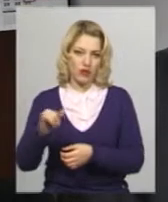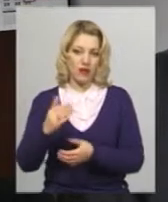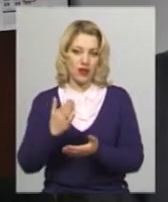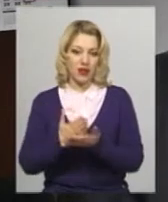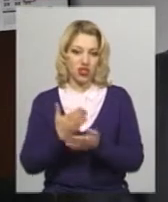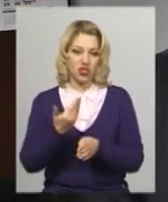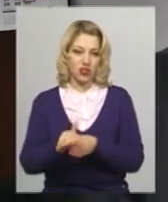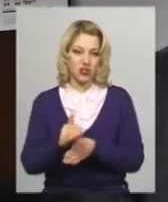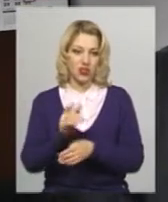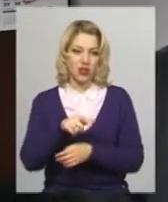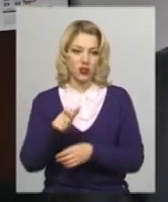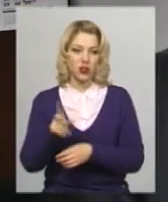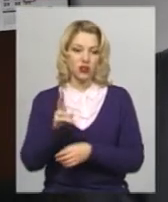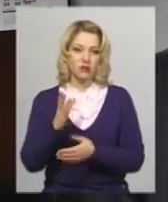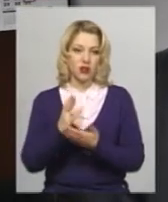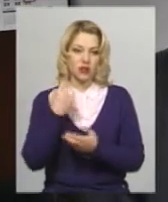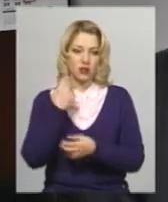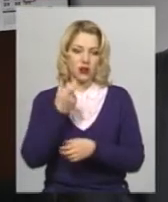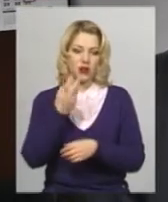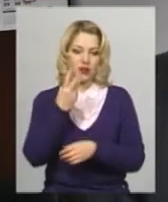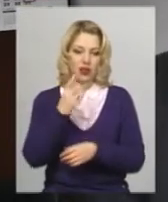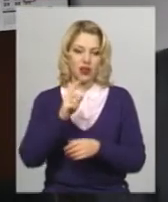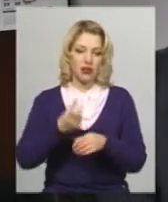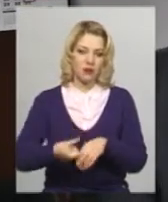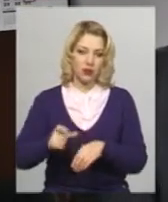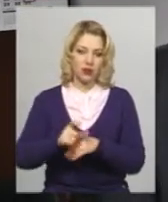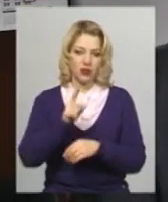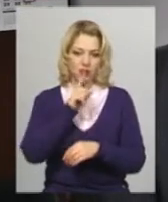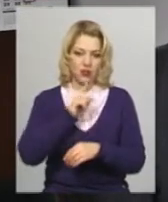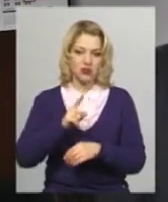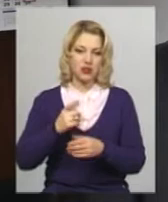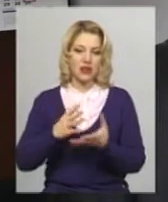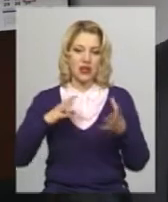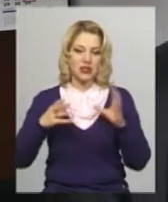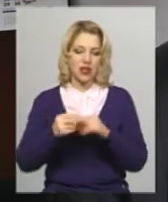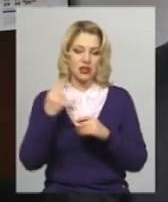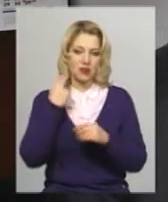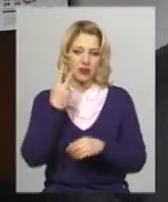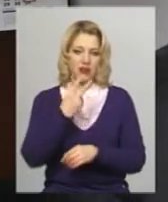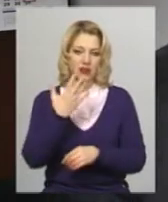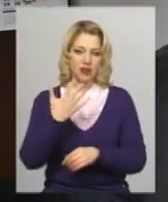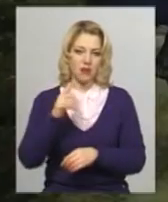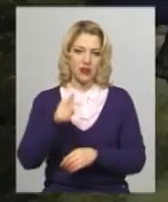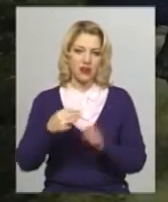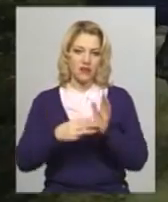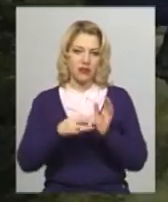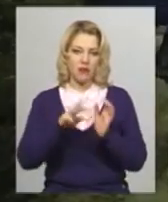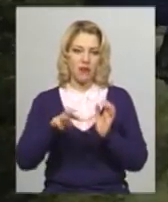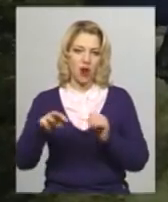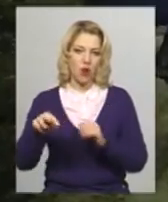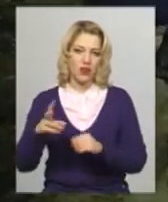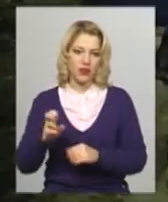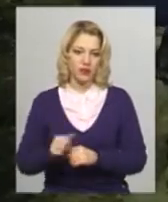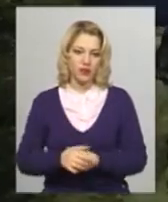є частина, яка має заборгованість три і більше місяці. Загальна заборгованість складає 25,8 мільйона. Відключення